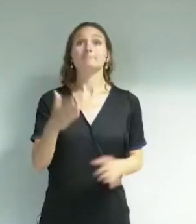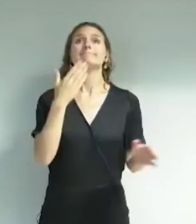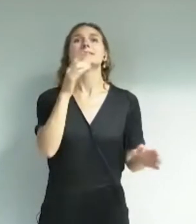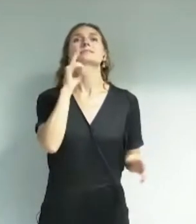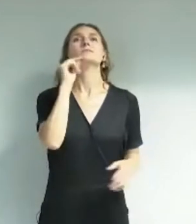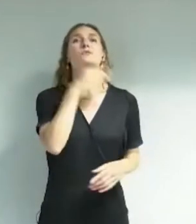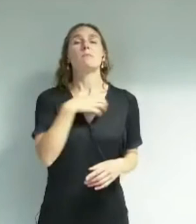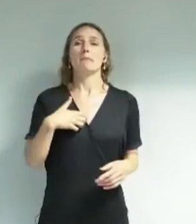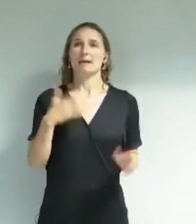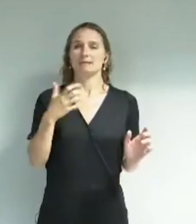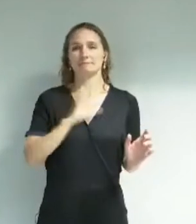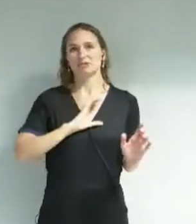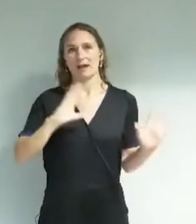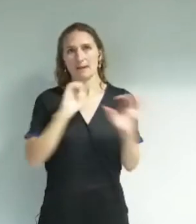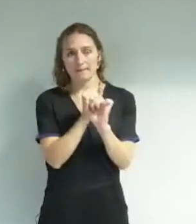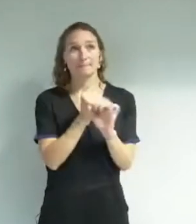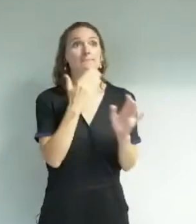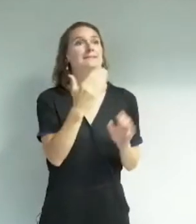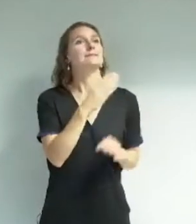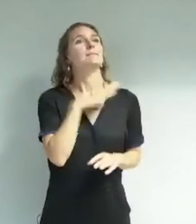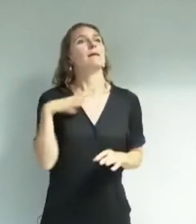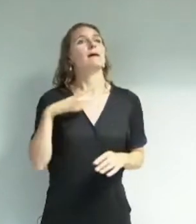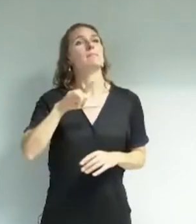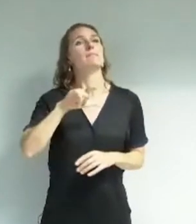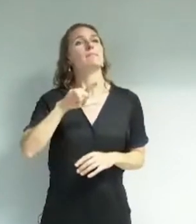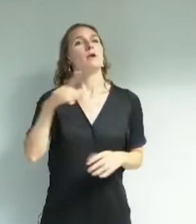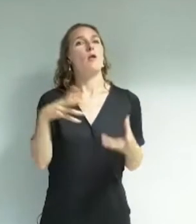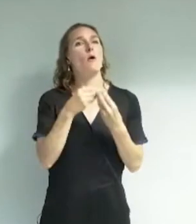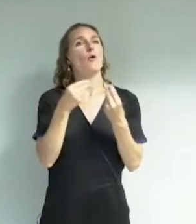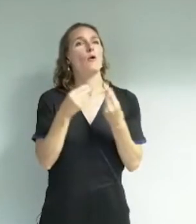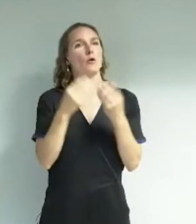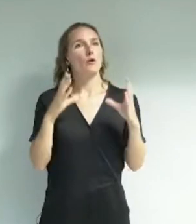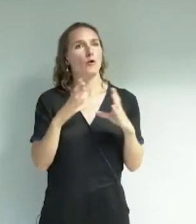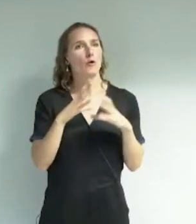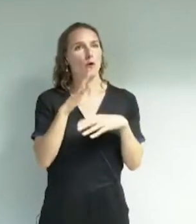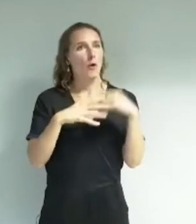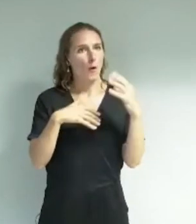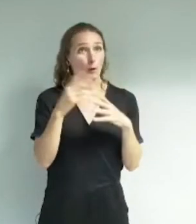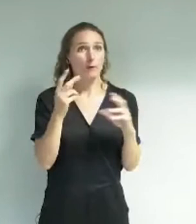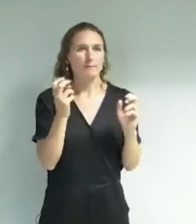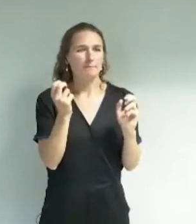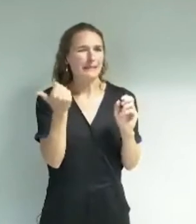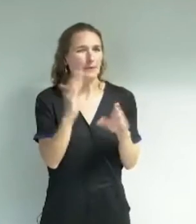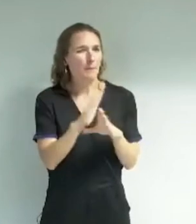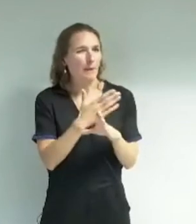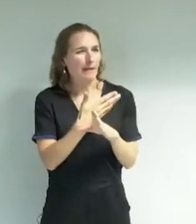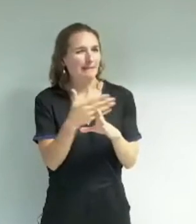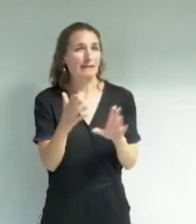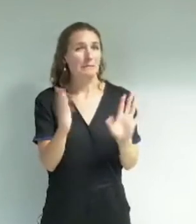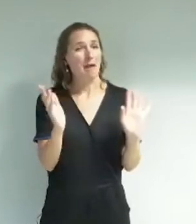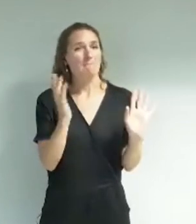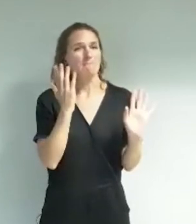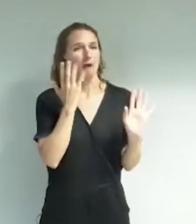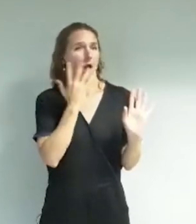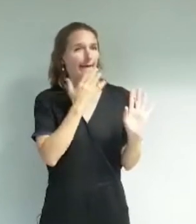Lereux pour sa présentation qui était presque poétique, je trouve, mais même si c'était loin d'être désagréable, je dois avouer que nous sommes en conseil municipal